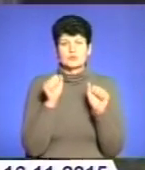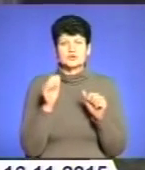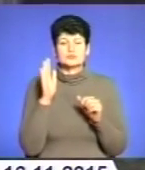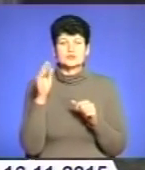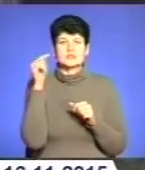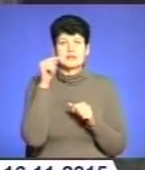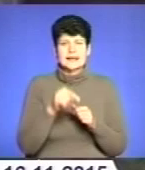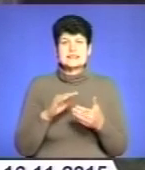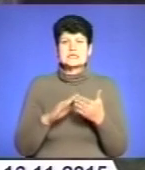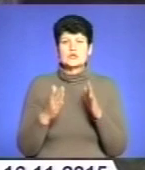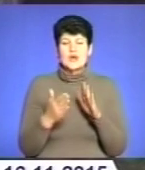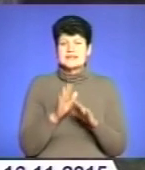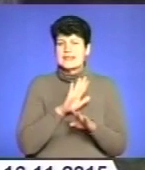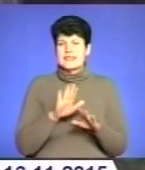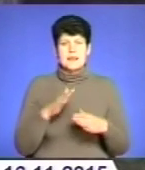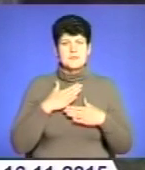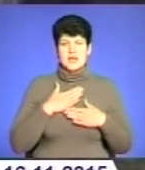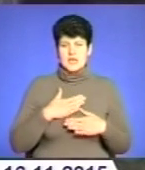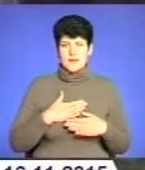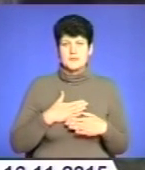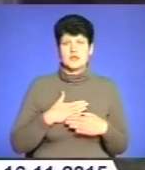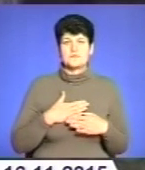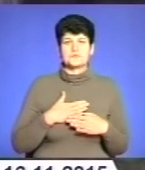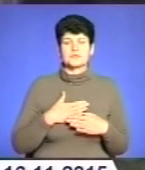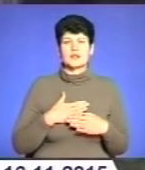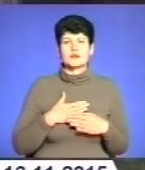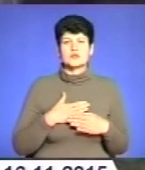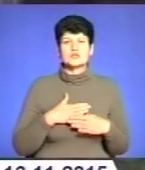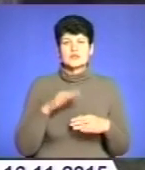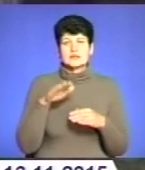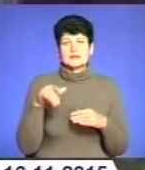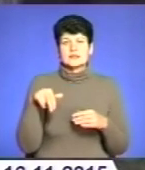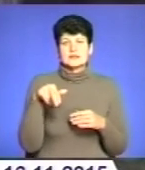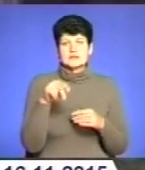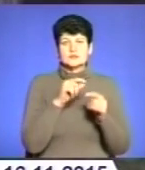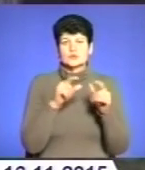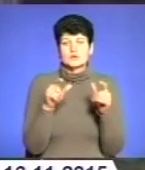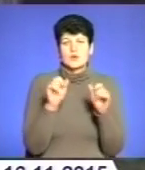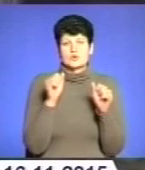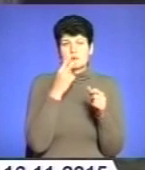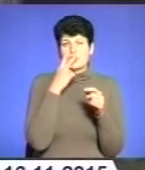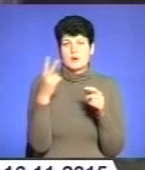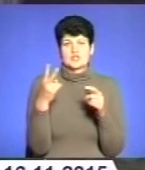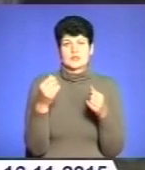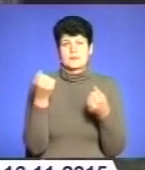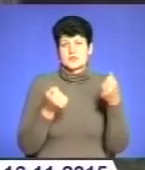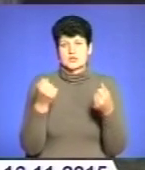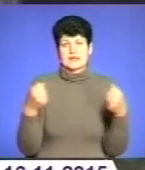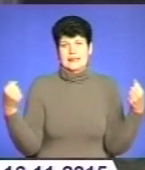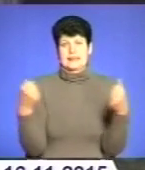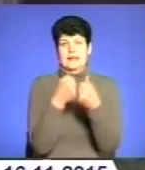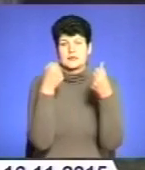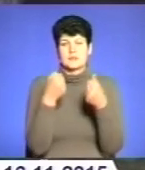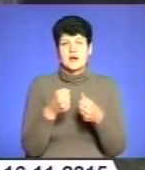ситуація неприємна, що, наприклад, іде учня на школа, не побачила, що машина не повинна потім до ТП, і водій буде також